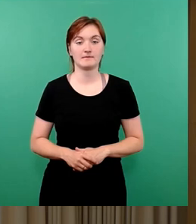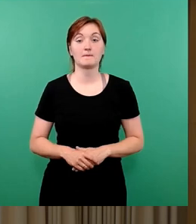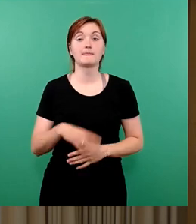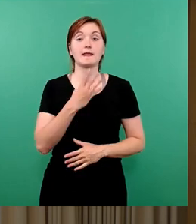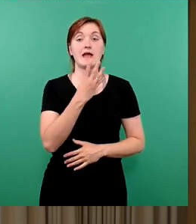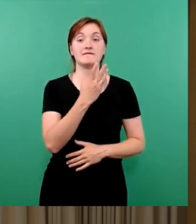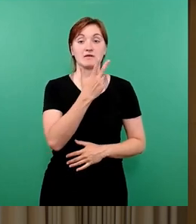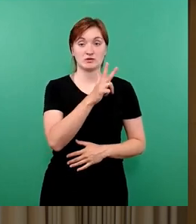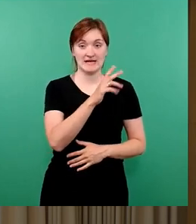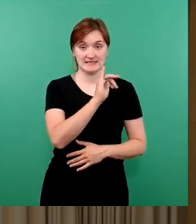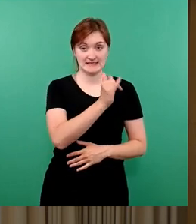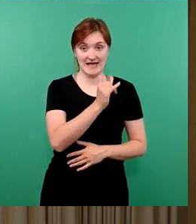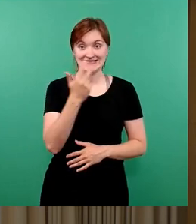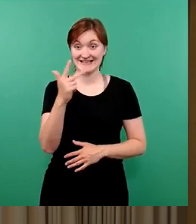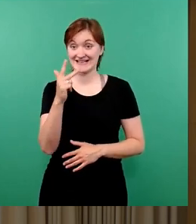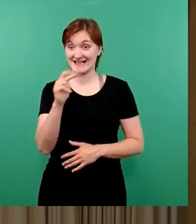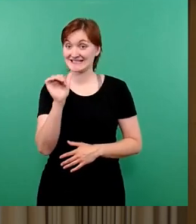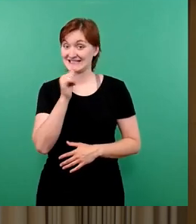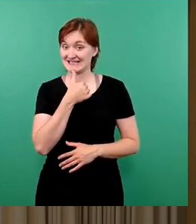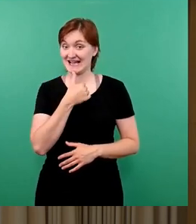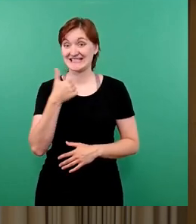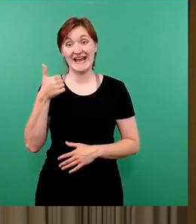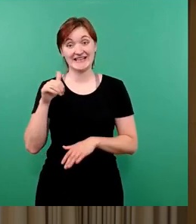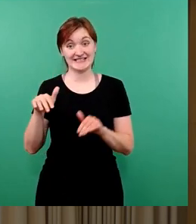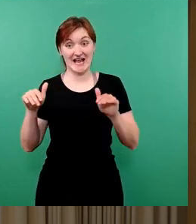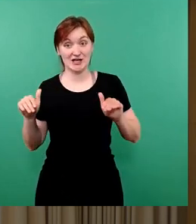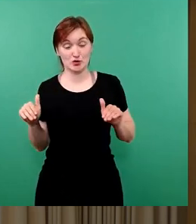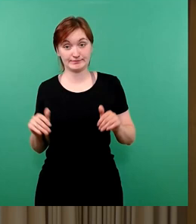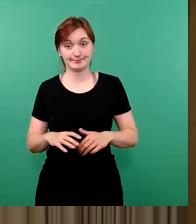34, ja, 33, nein. Eine Enthaltung.